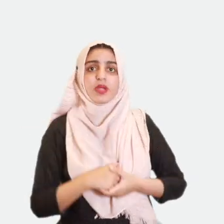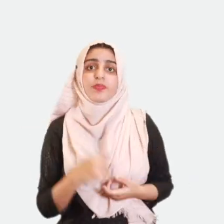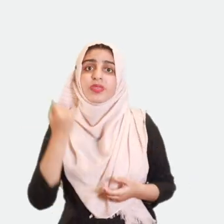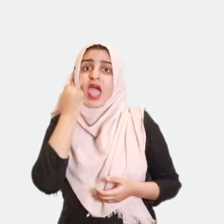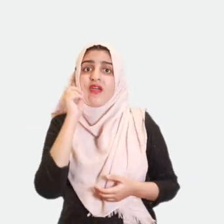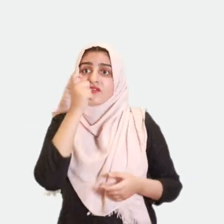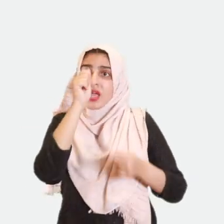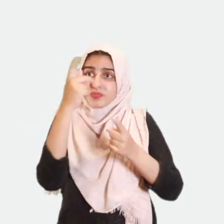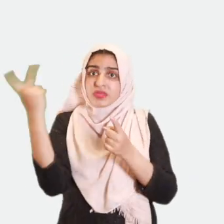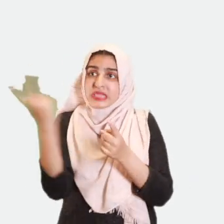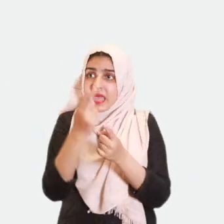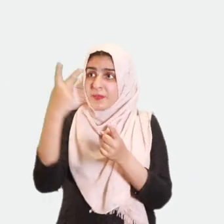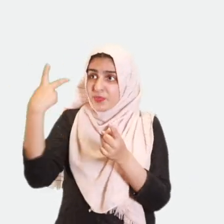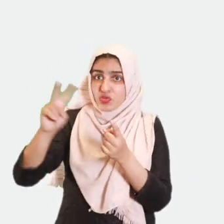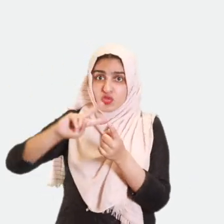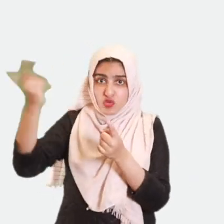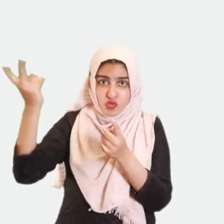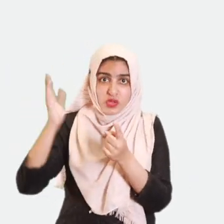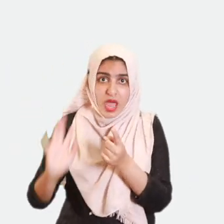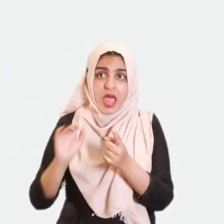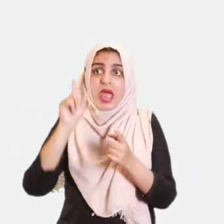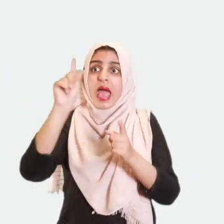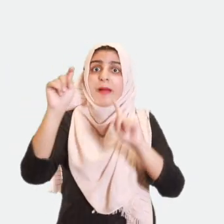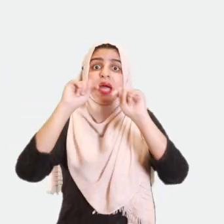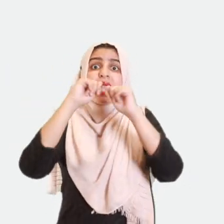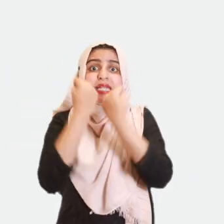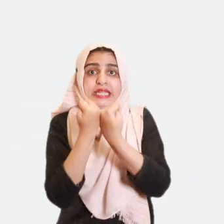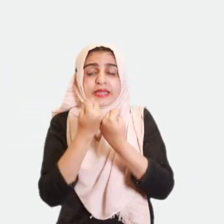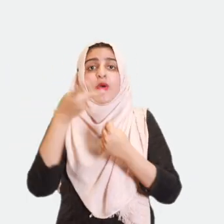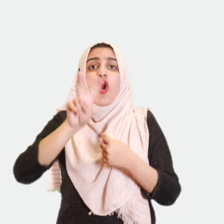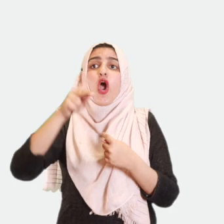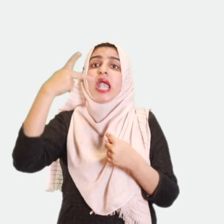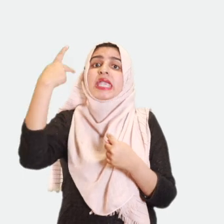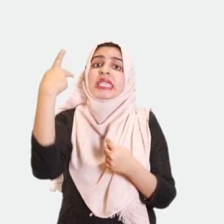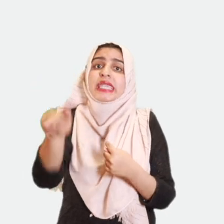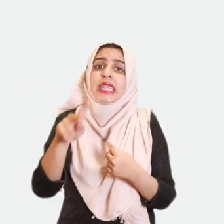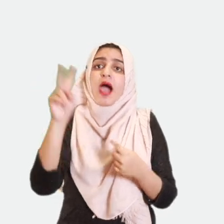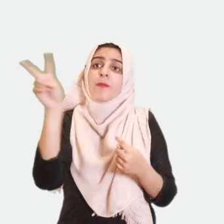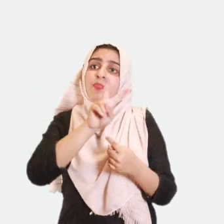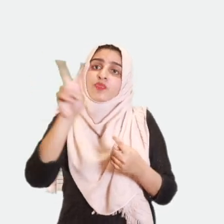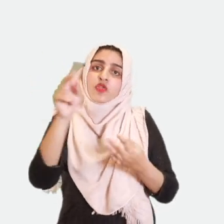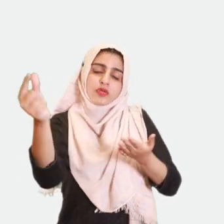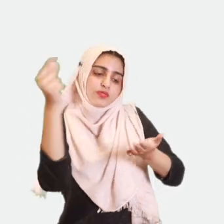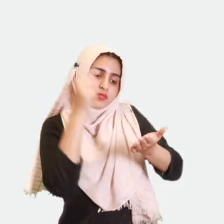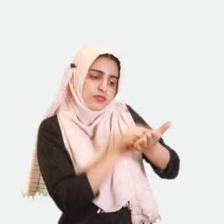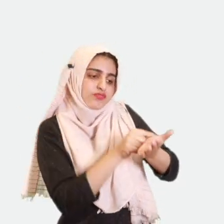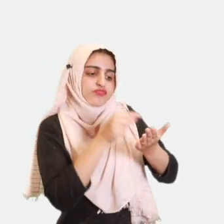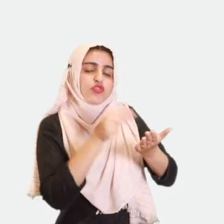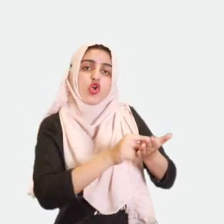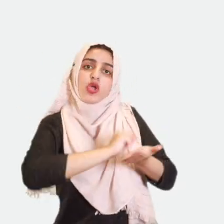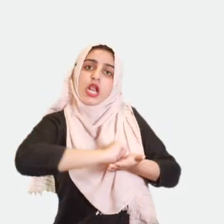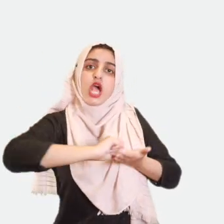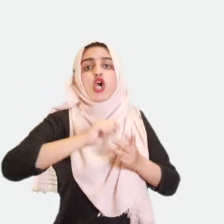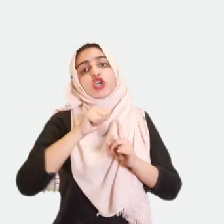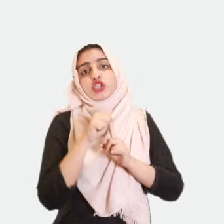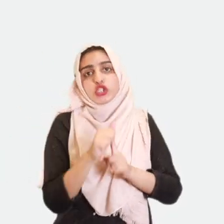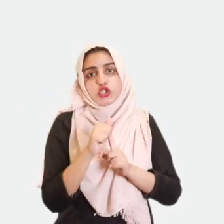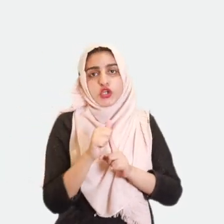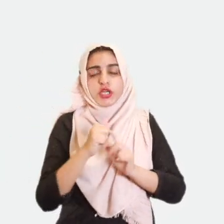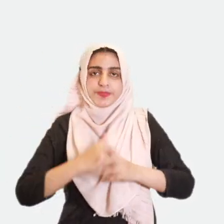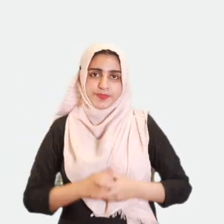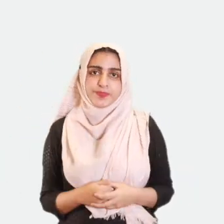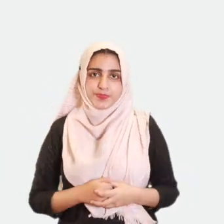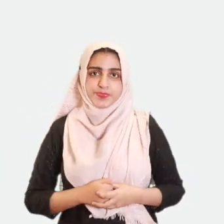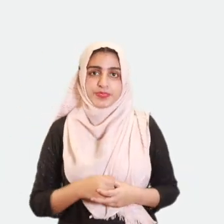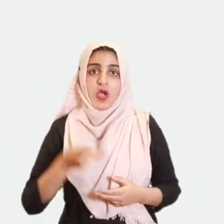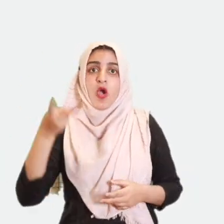پین سے تحریر کریں اگر ایک ہی نام کے دو یا اس سے زائد امیدوار ہیں تو نام کے ساتھ اپنی پسند کے امیدوار کا